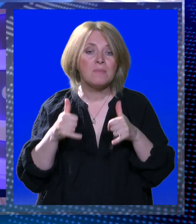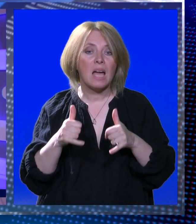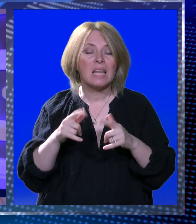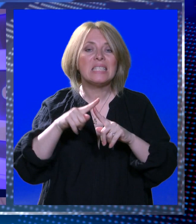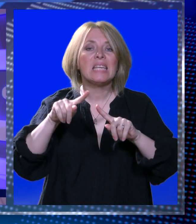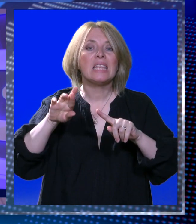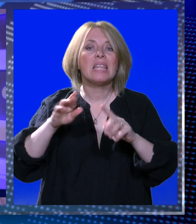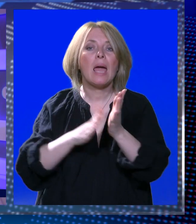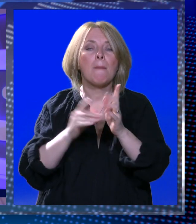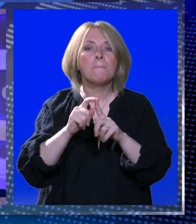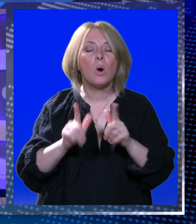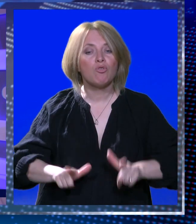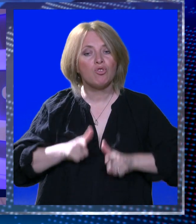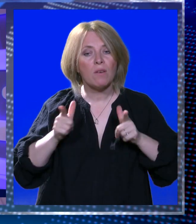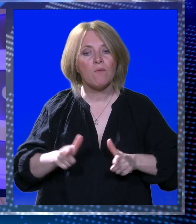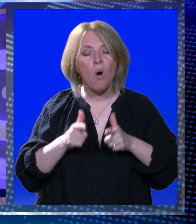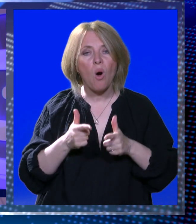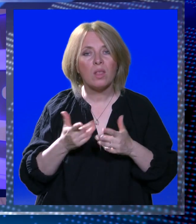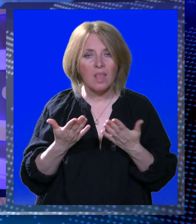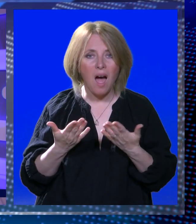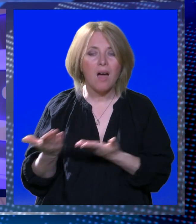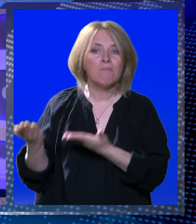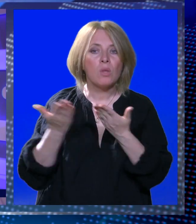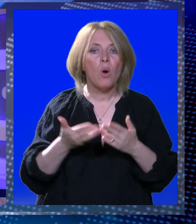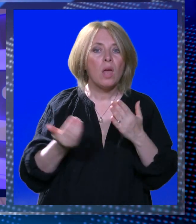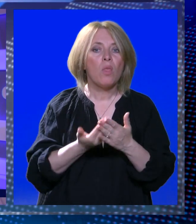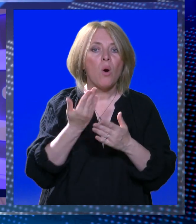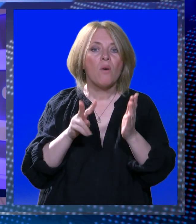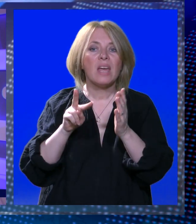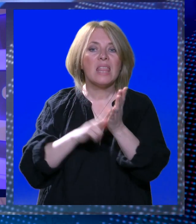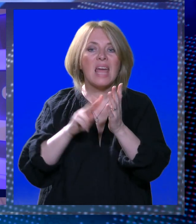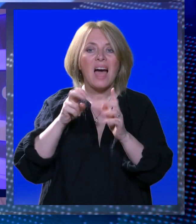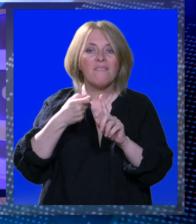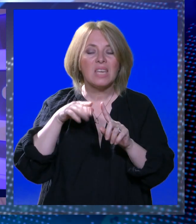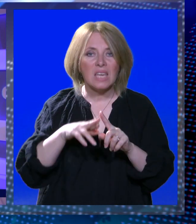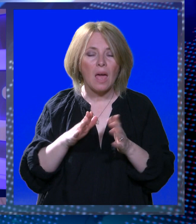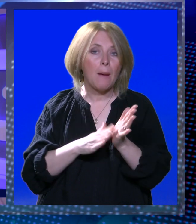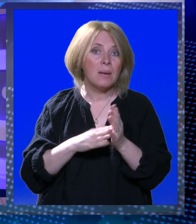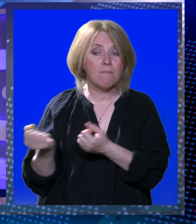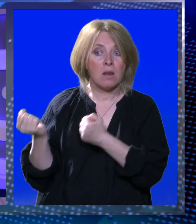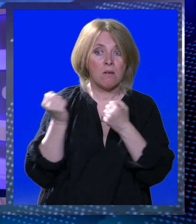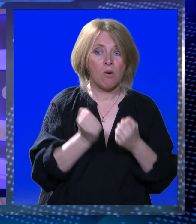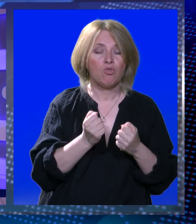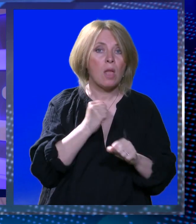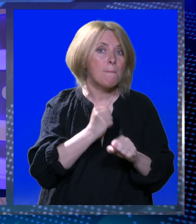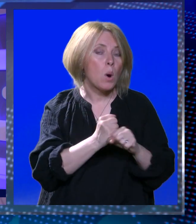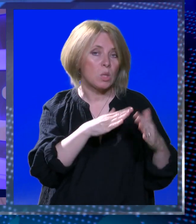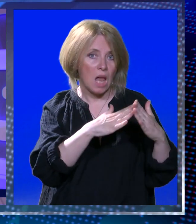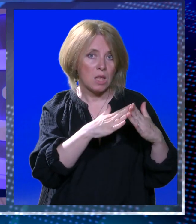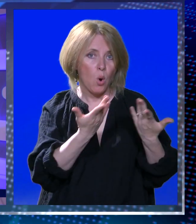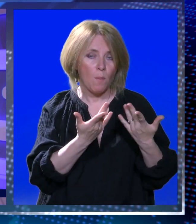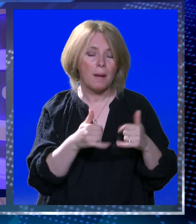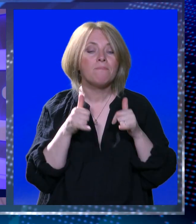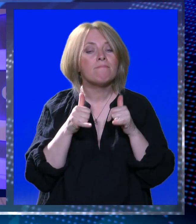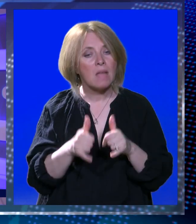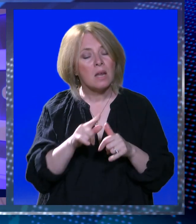nove navike poput nošenja posla kući. Kako izbjeći izgaranje i dugotrajnu izloženost visokim razinama stresa, upravo se danas govorilo